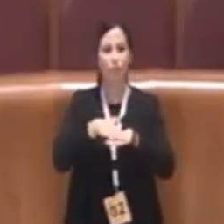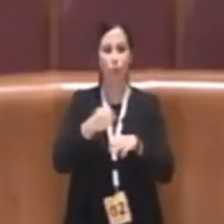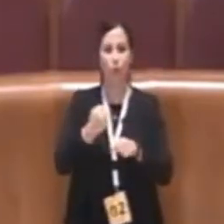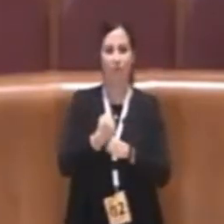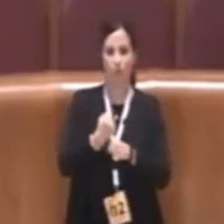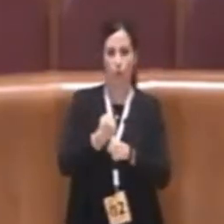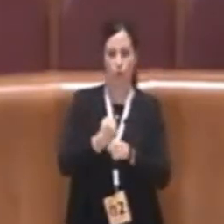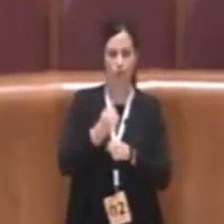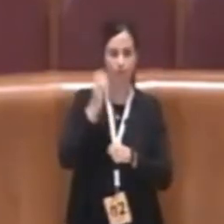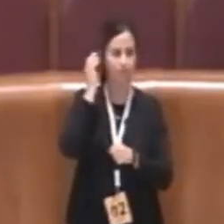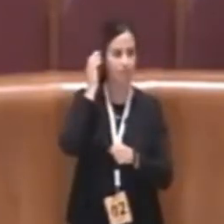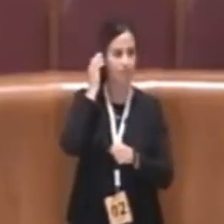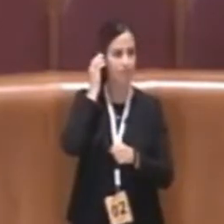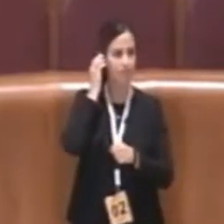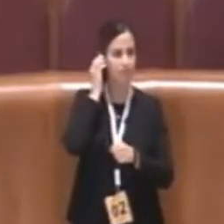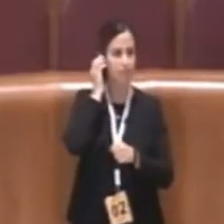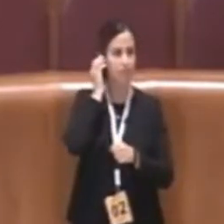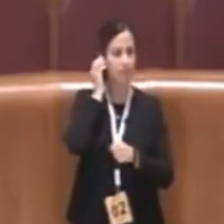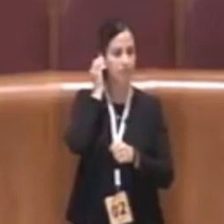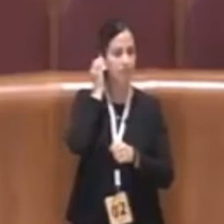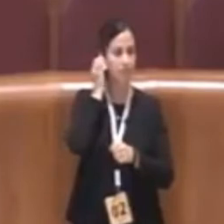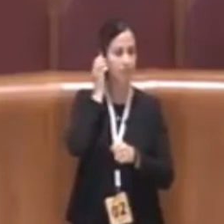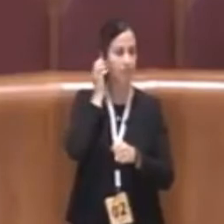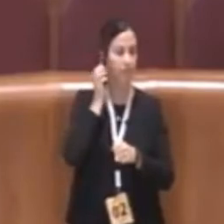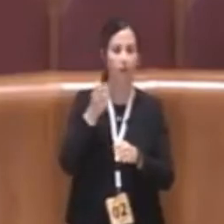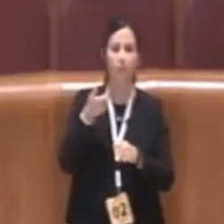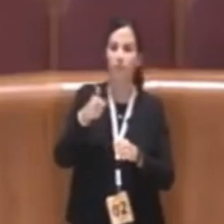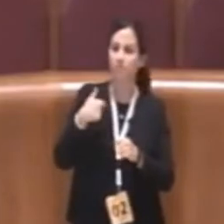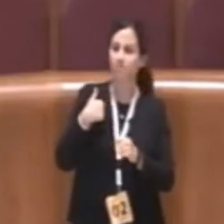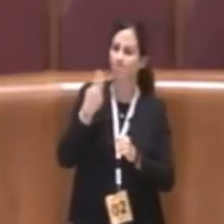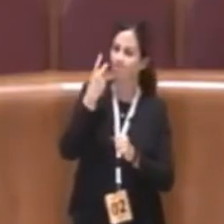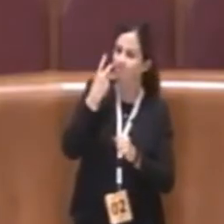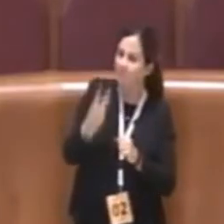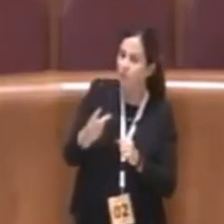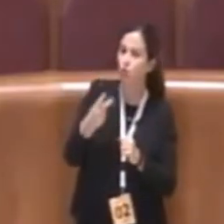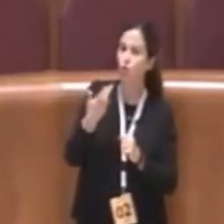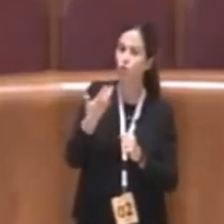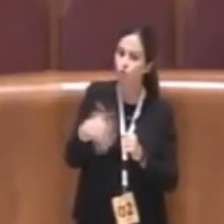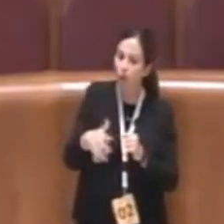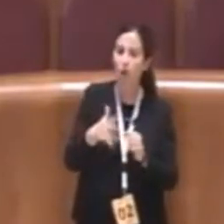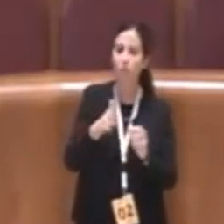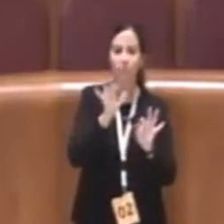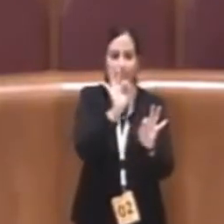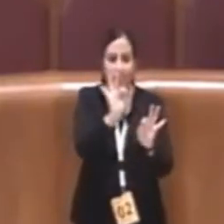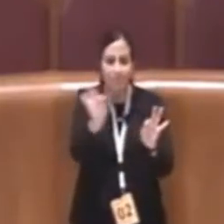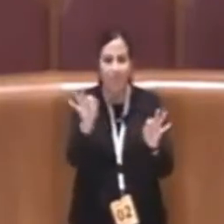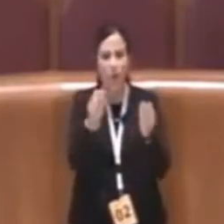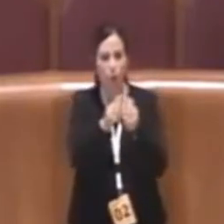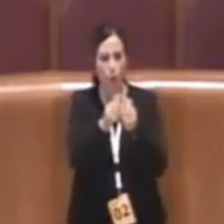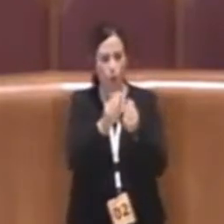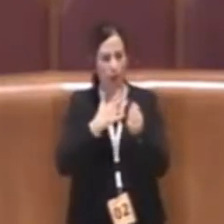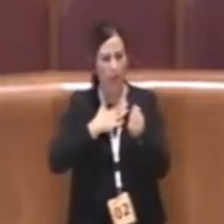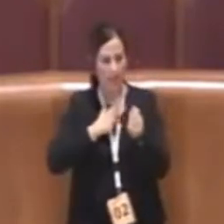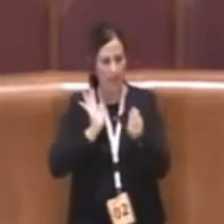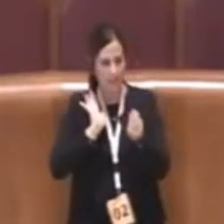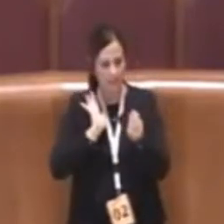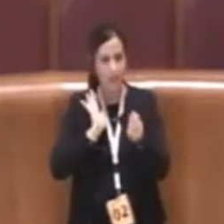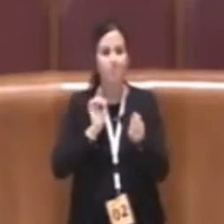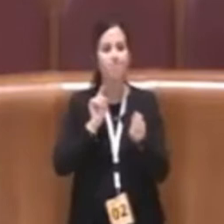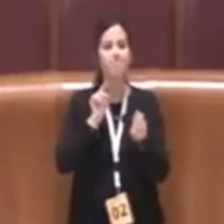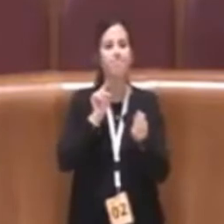sentito qualche mio collega che anziché entrare nel merito della proposta ci ha